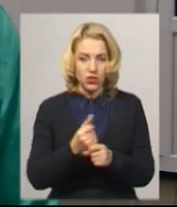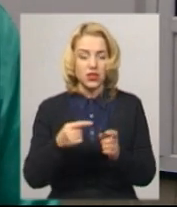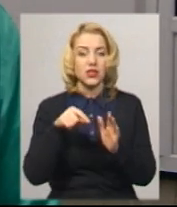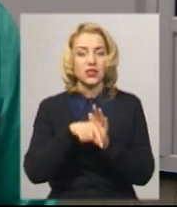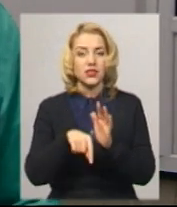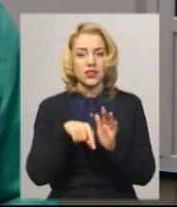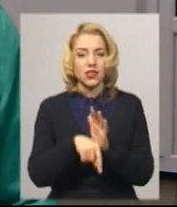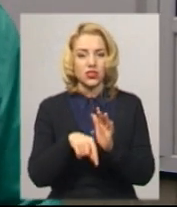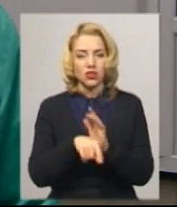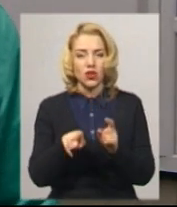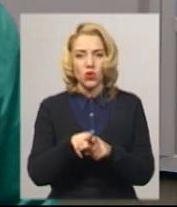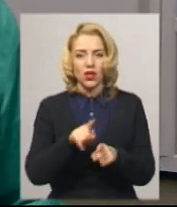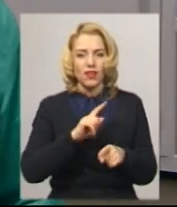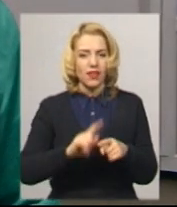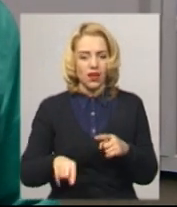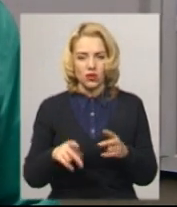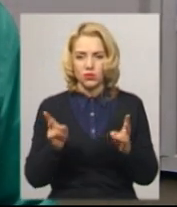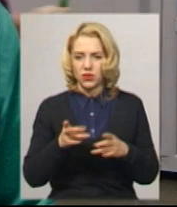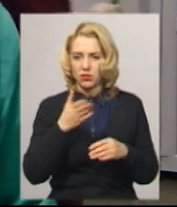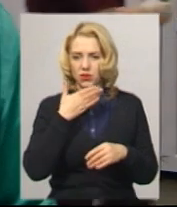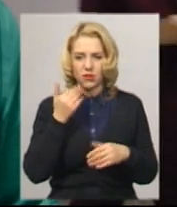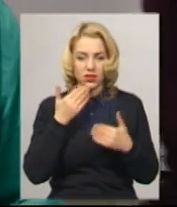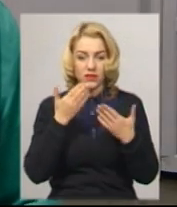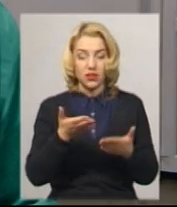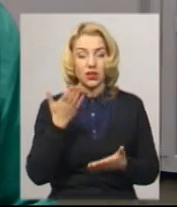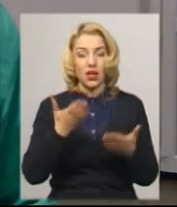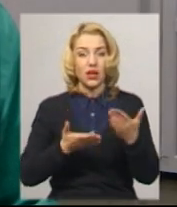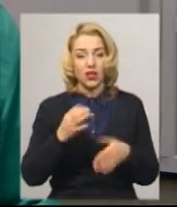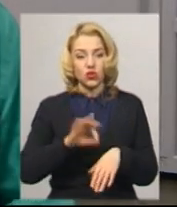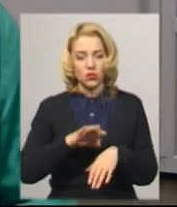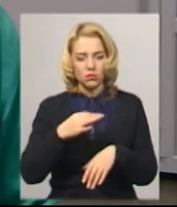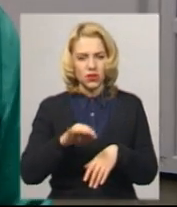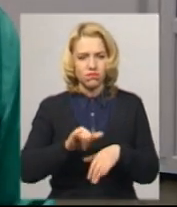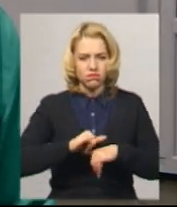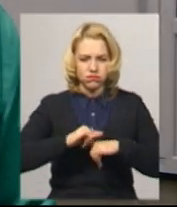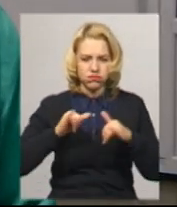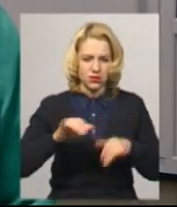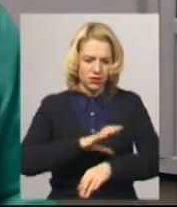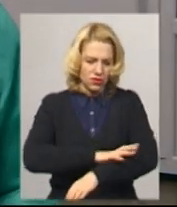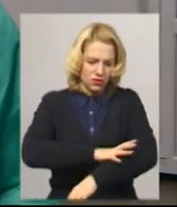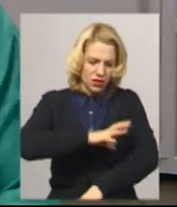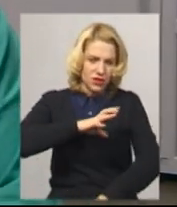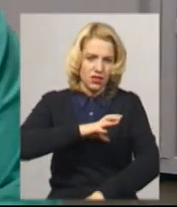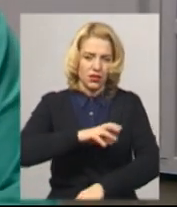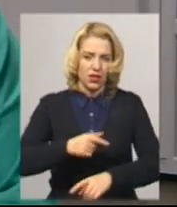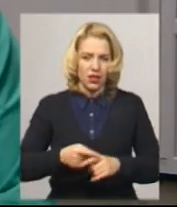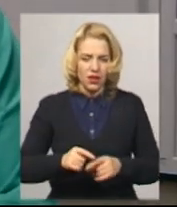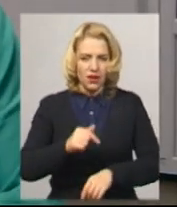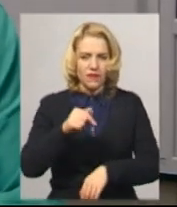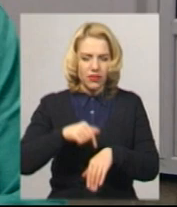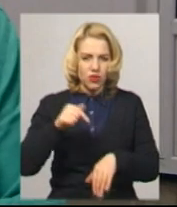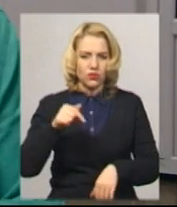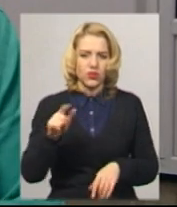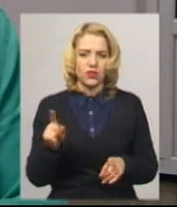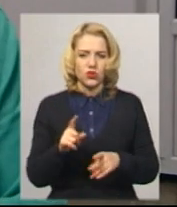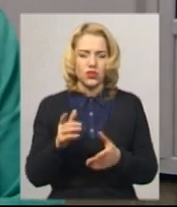негайної потреби не має звертатися. Якщо біль наростає, набряг наростає місцево і відчуваєте, що